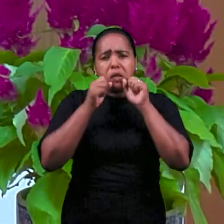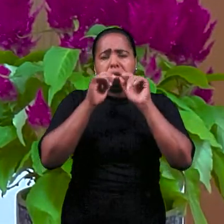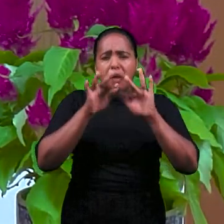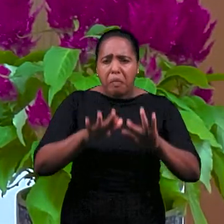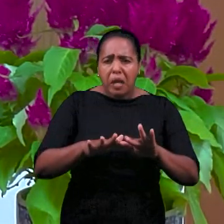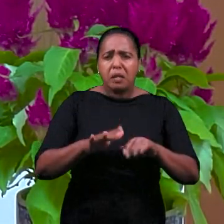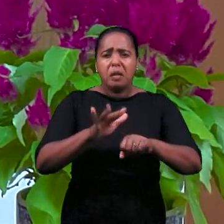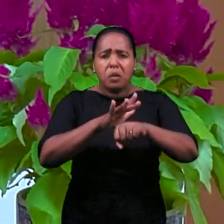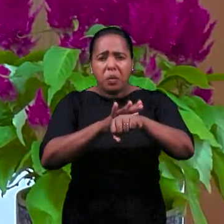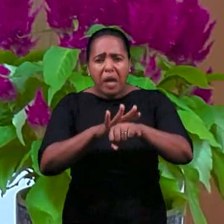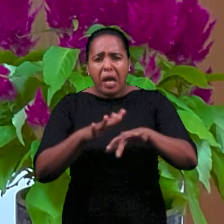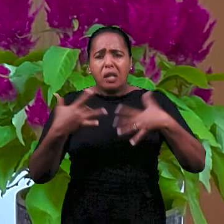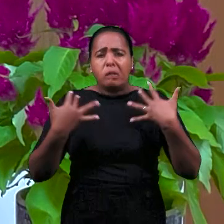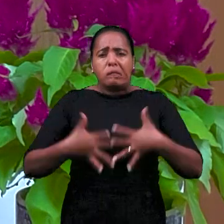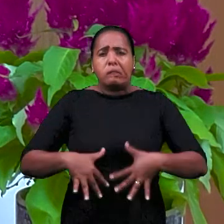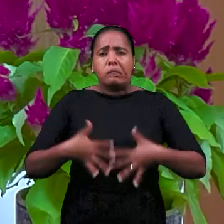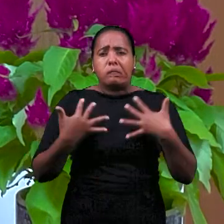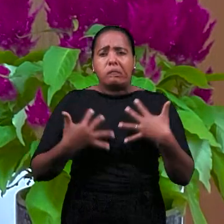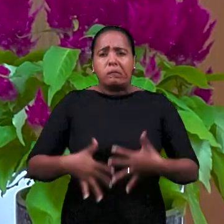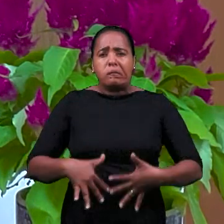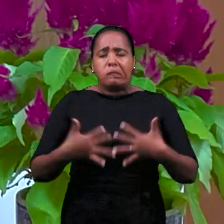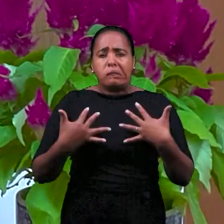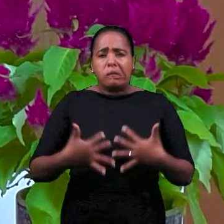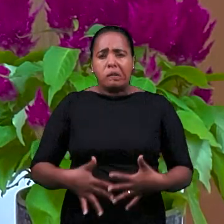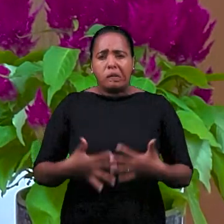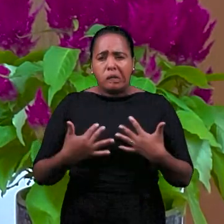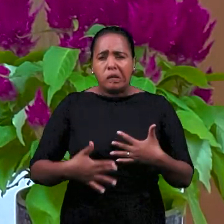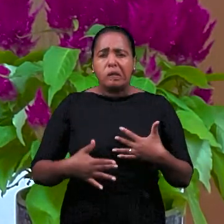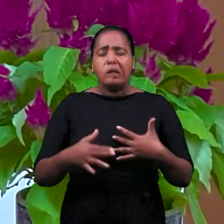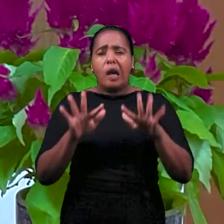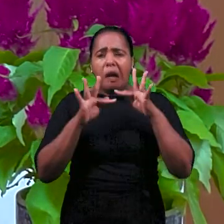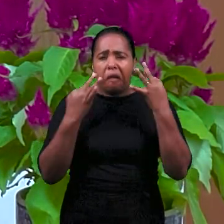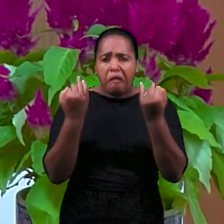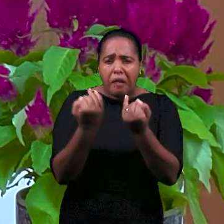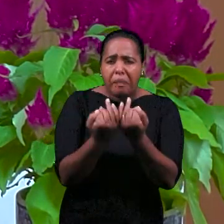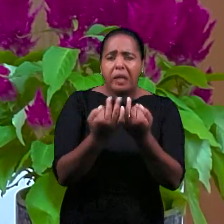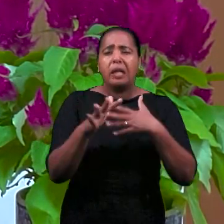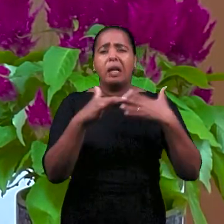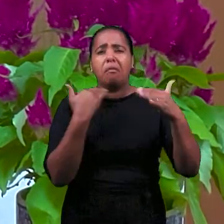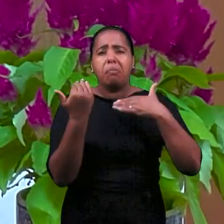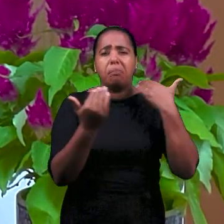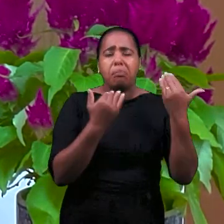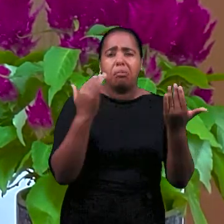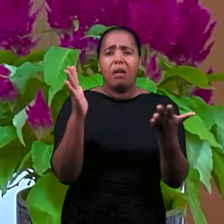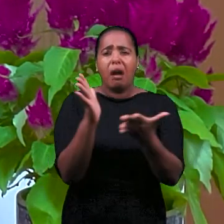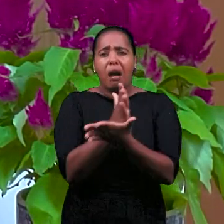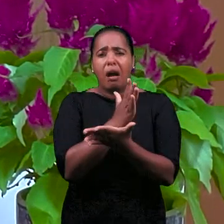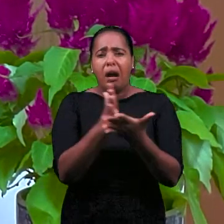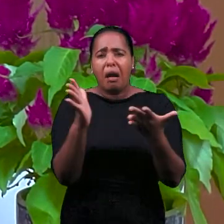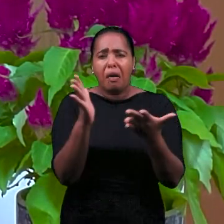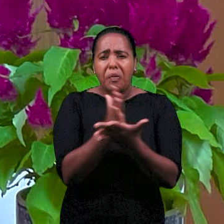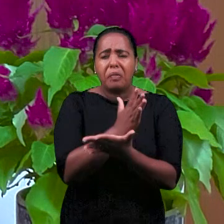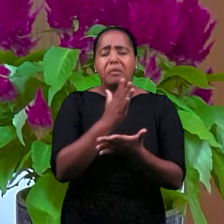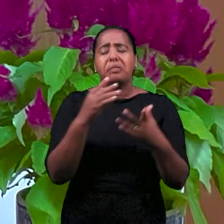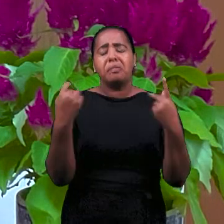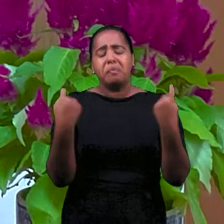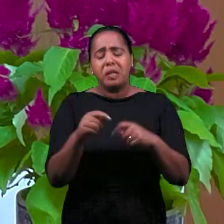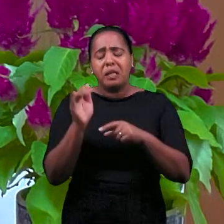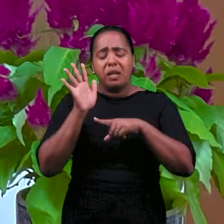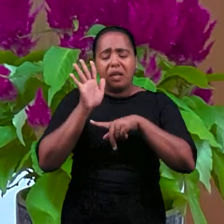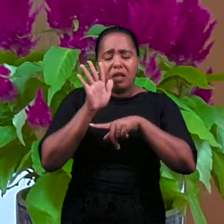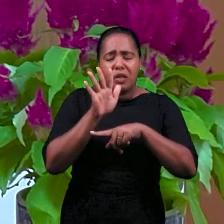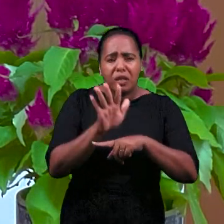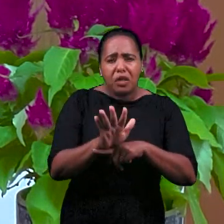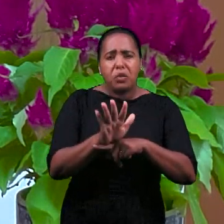всех тех, кто болеет, кто скорбит, те, кто потеряли близких